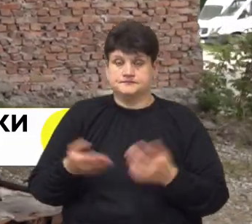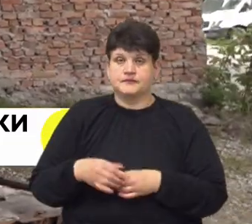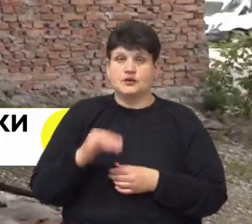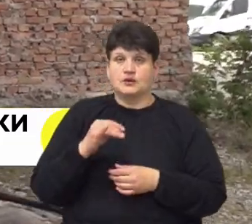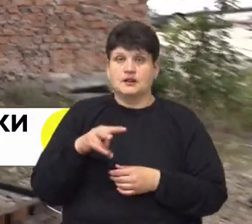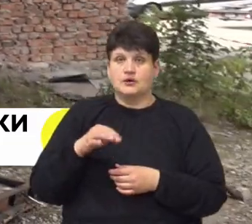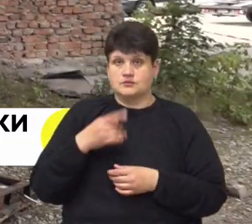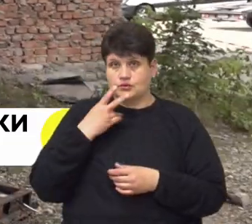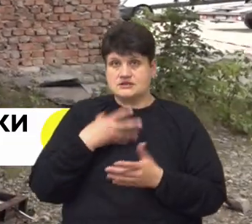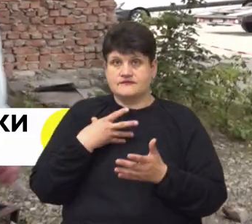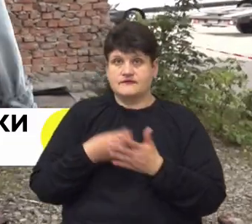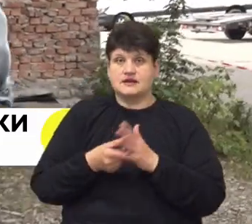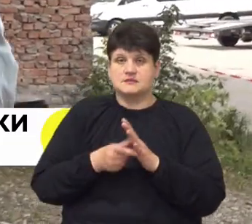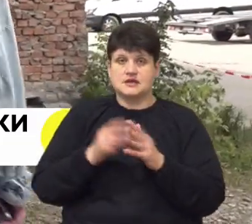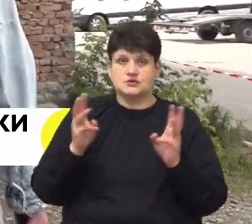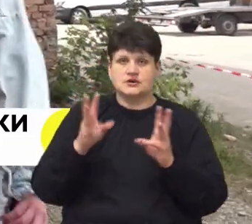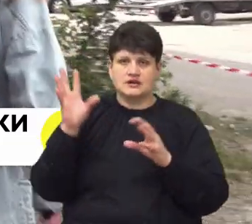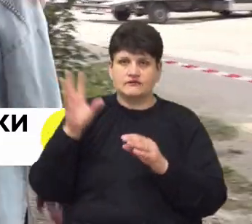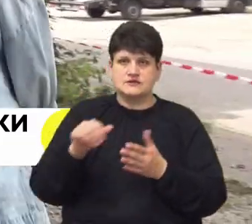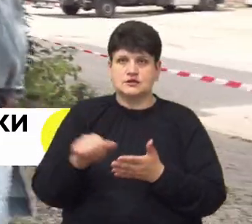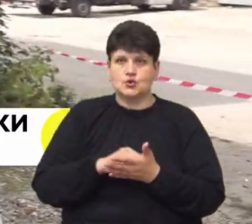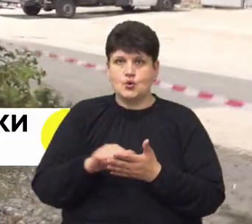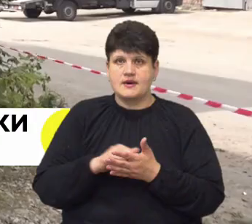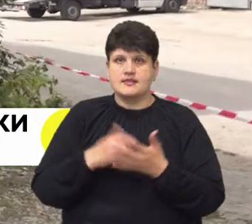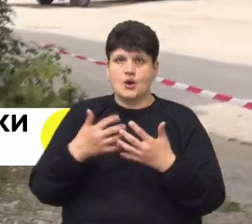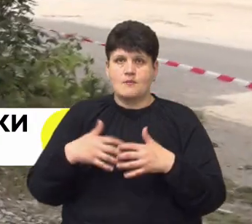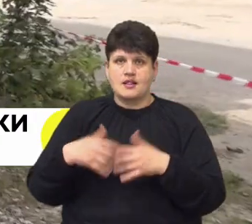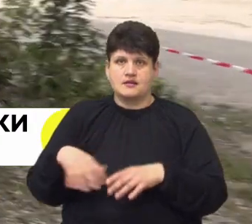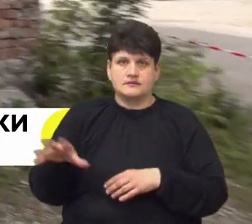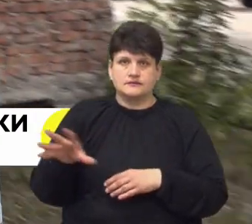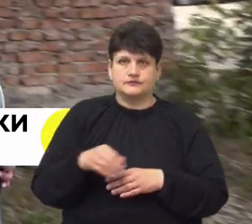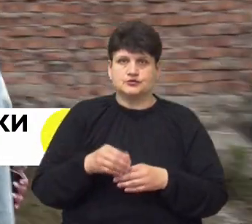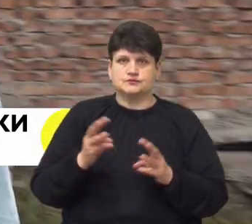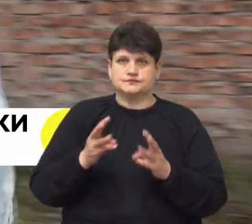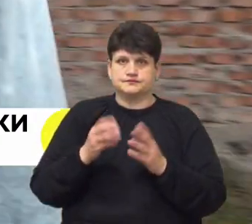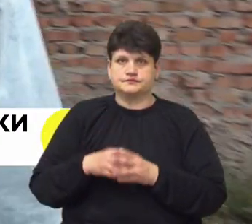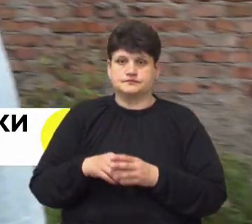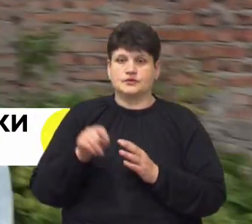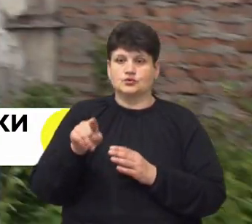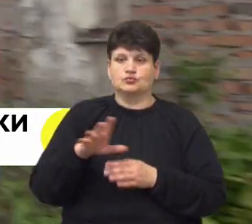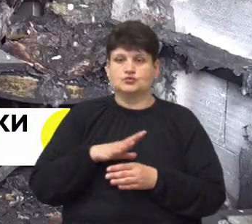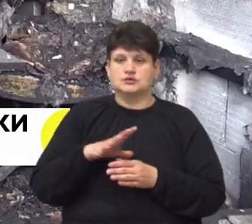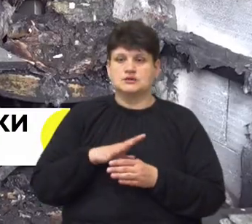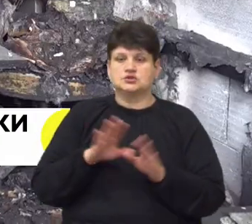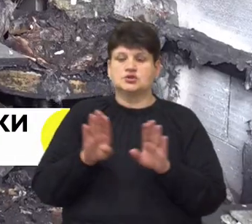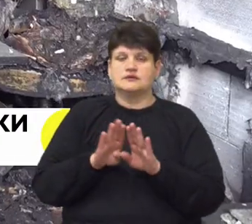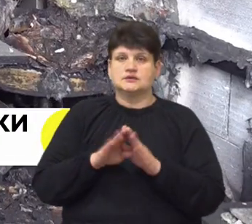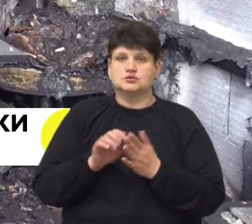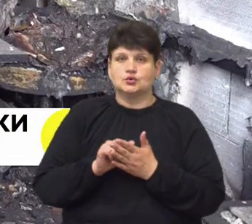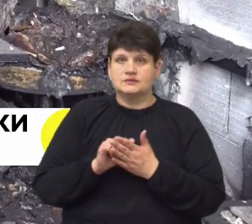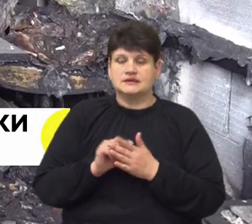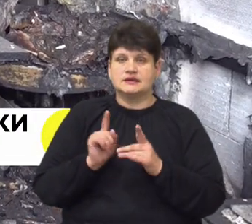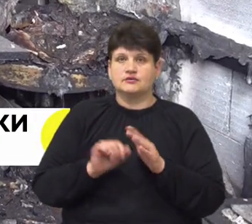показує свій кабінет. Каже, згоріли всі документи та обладнання. В тому буді була шафа з документами. Навіть